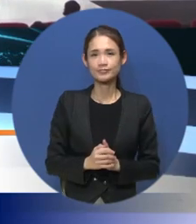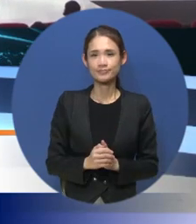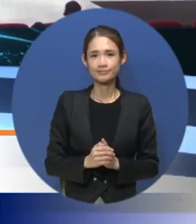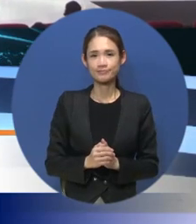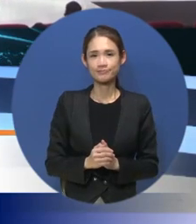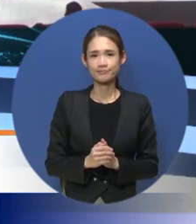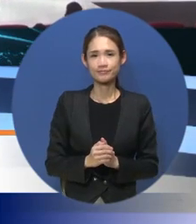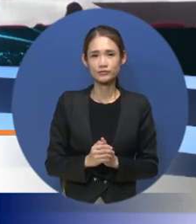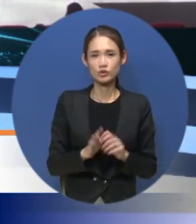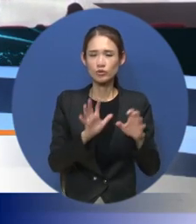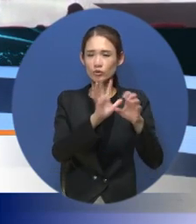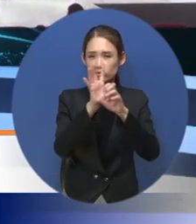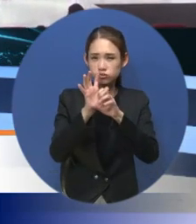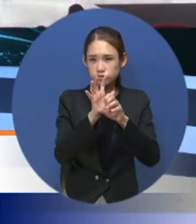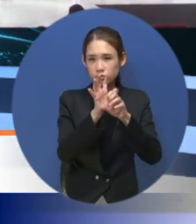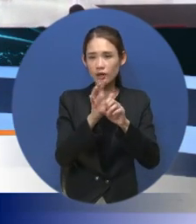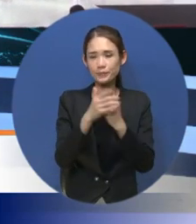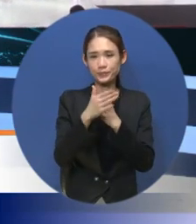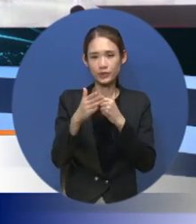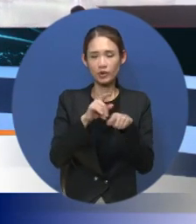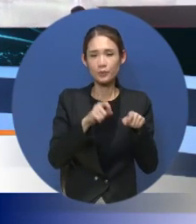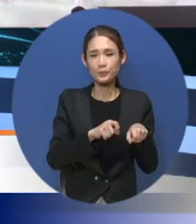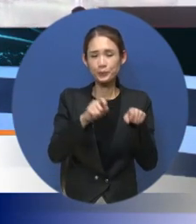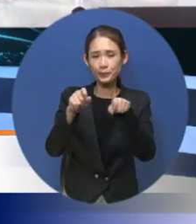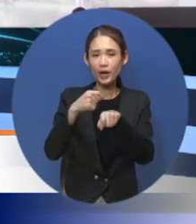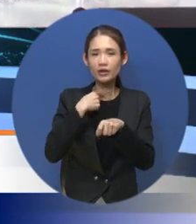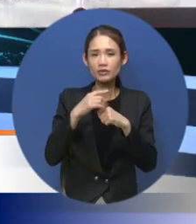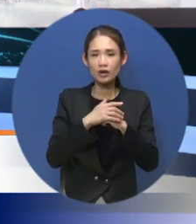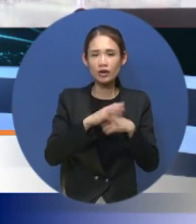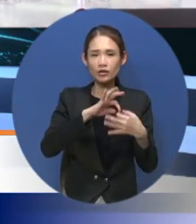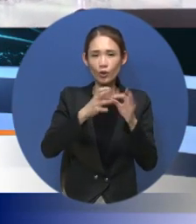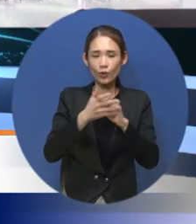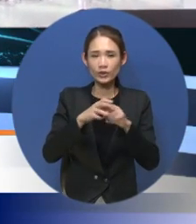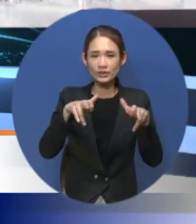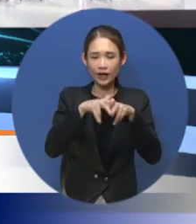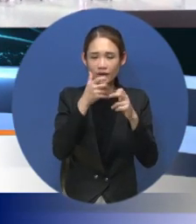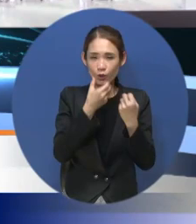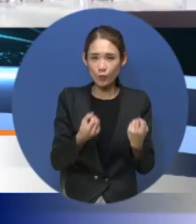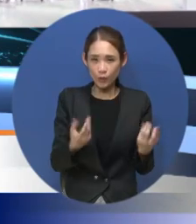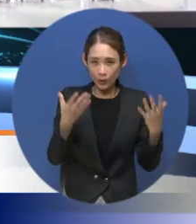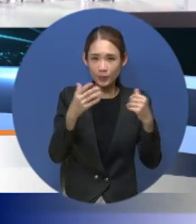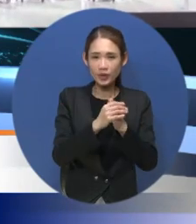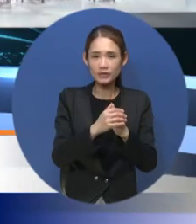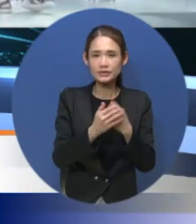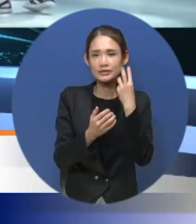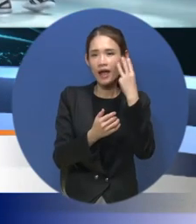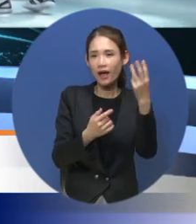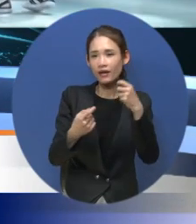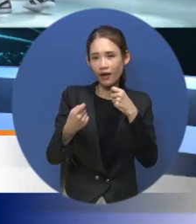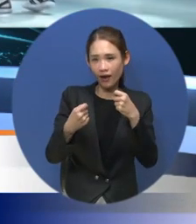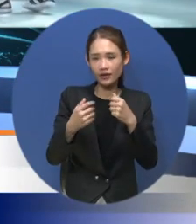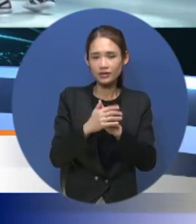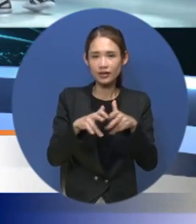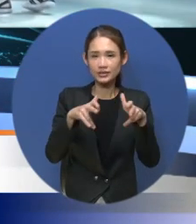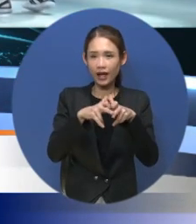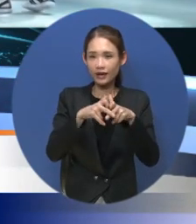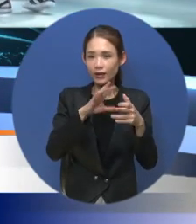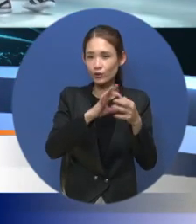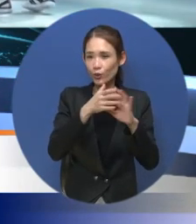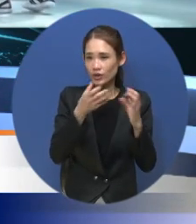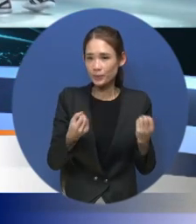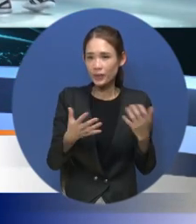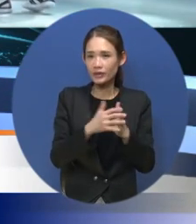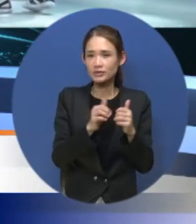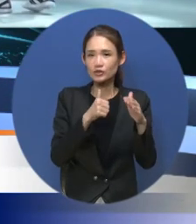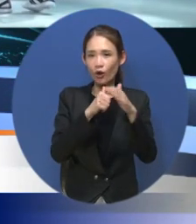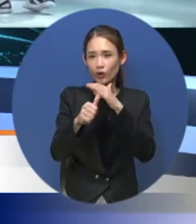코로나19로 연기됐던 도쿄 패럴림픽 개최가 세 달이 앞으로 다가왔습니다. 패럴림픽 선수들과 이야기를